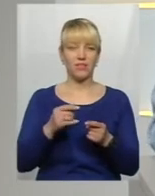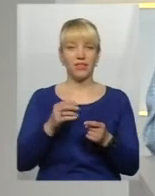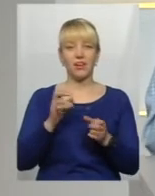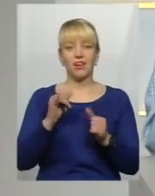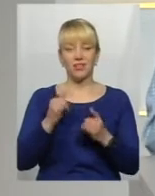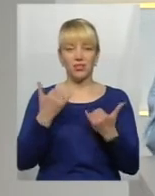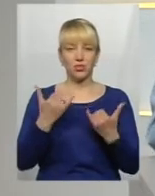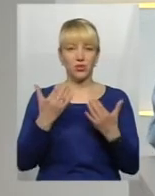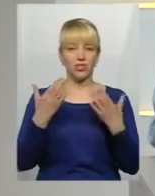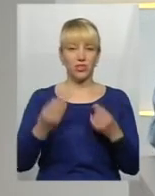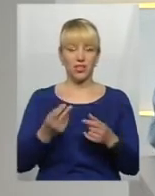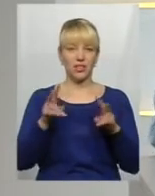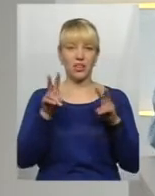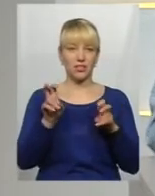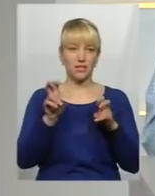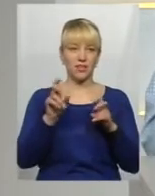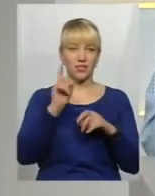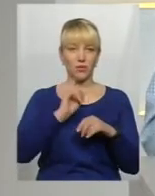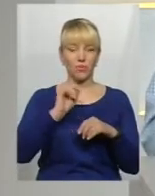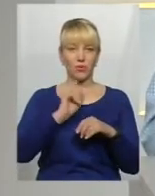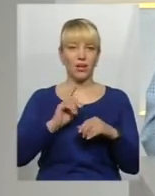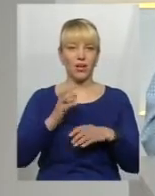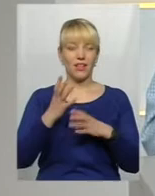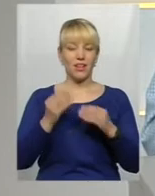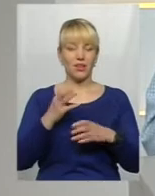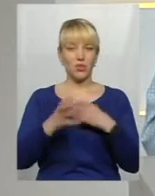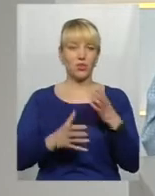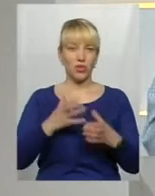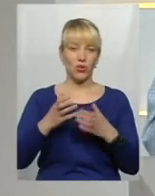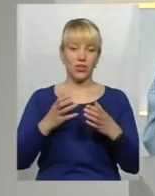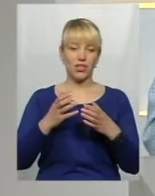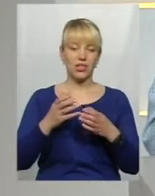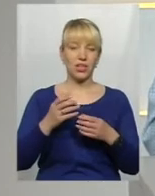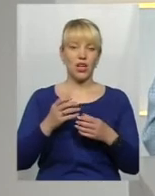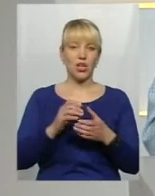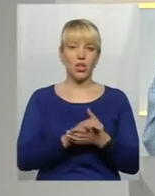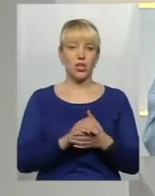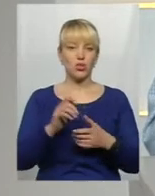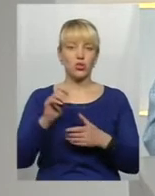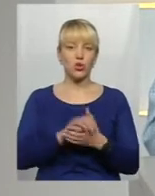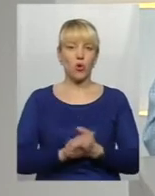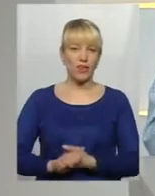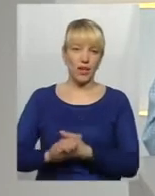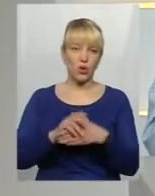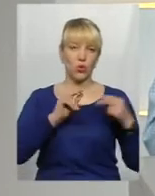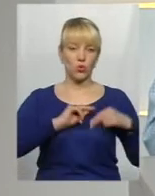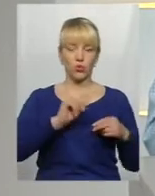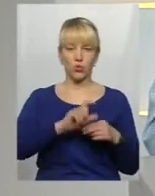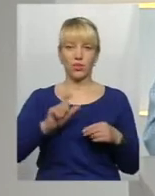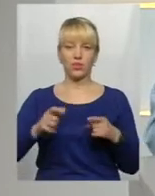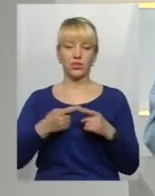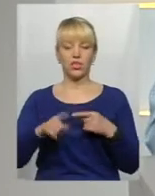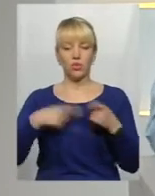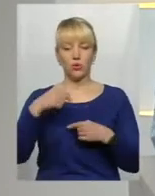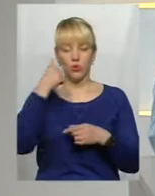і сьогоднішній день називається поки що День Міжнародної Солідарності Трудячих. Але вже наступного року цей день може змінити назву.